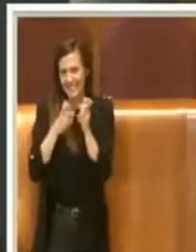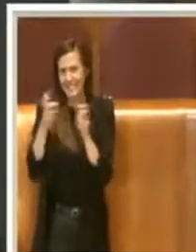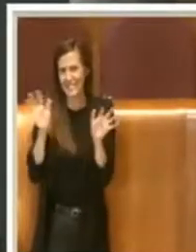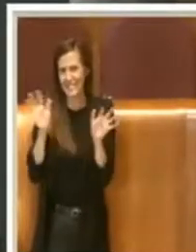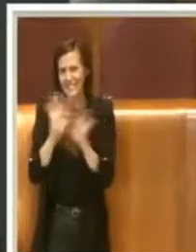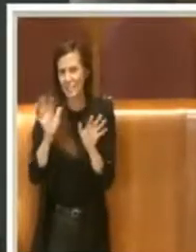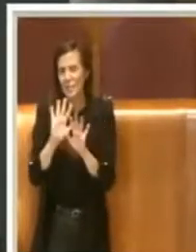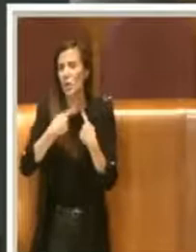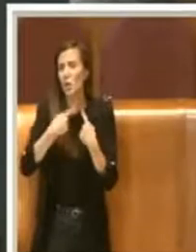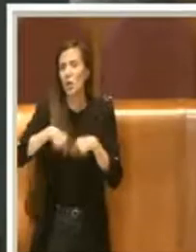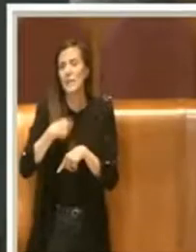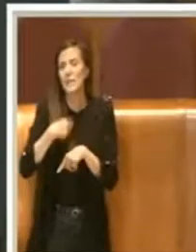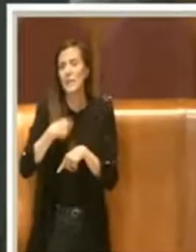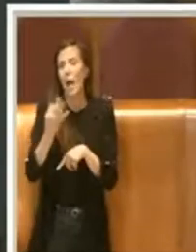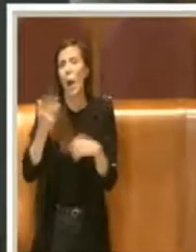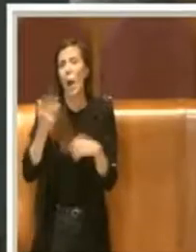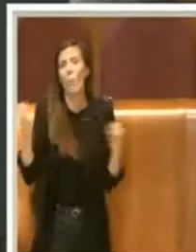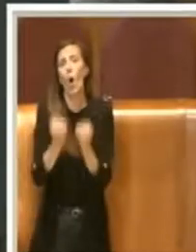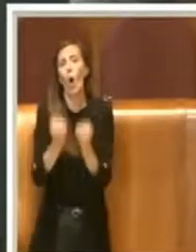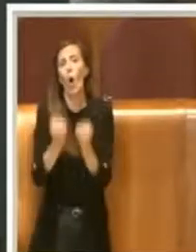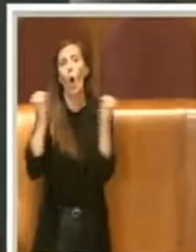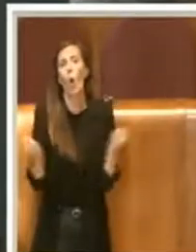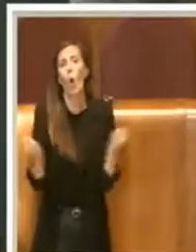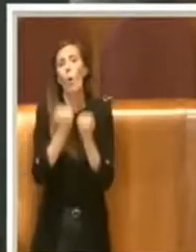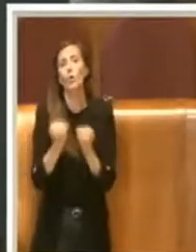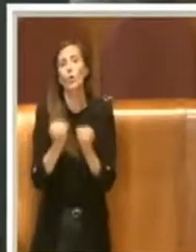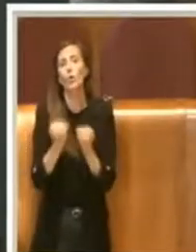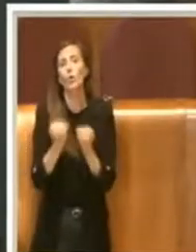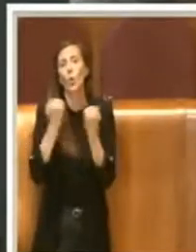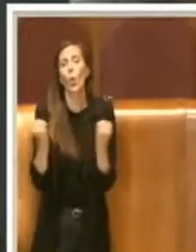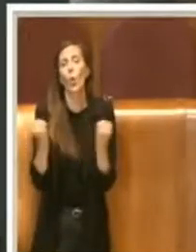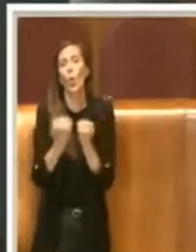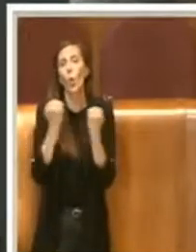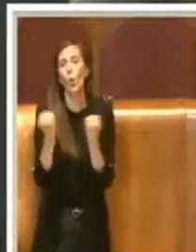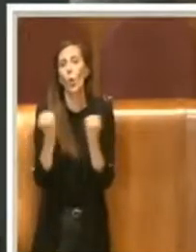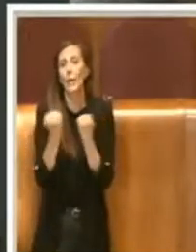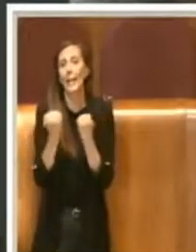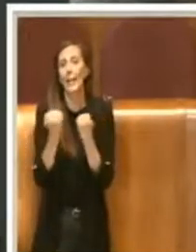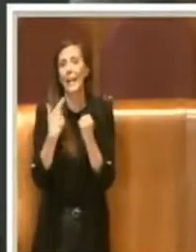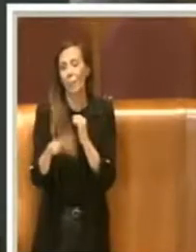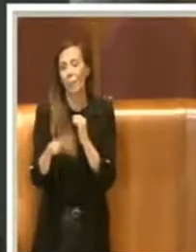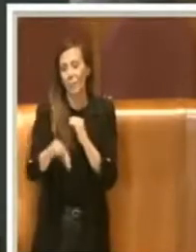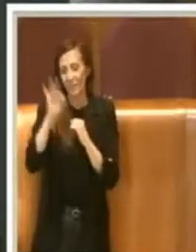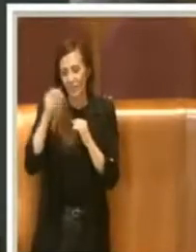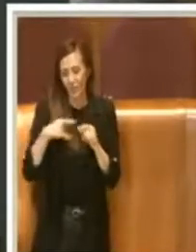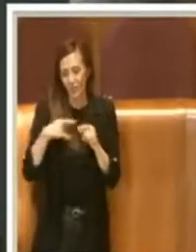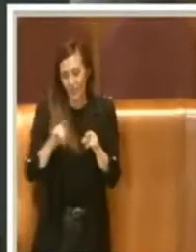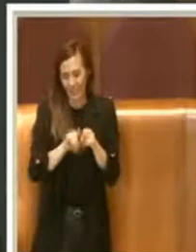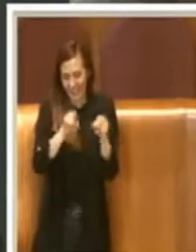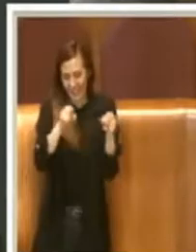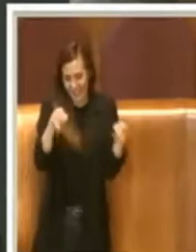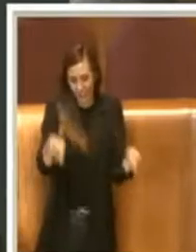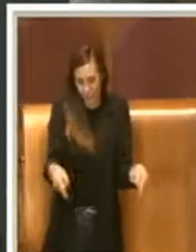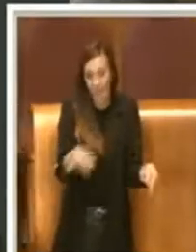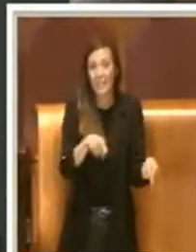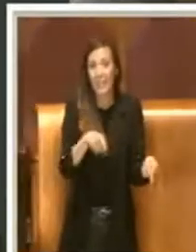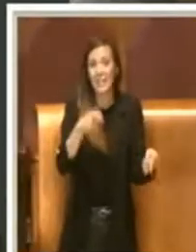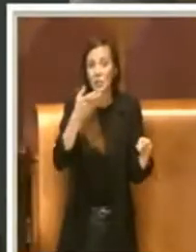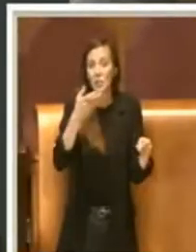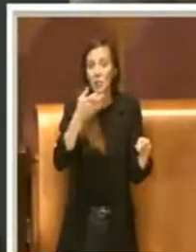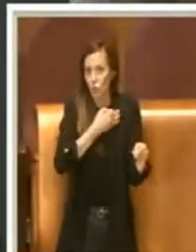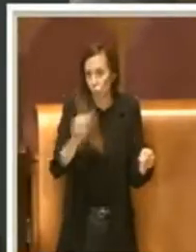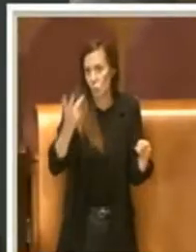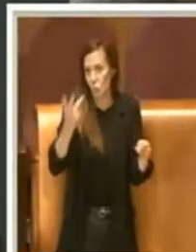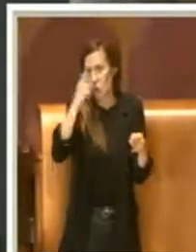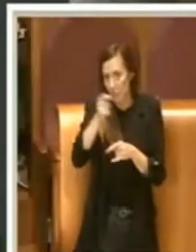stato un fautore, colui che preferisce dei tavolini, ovviamente rispettando tutti i criteri ci